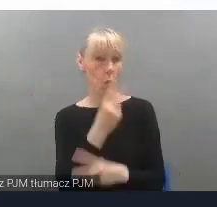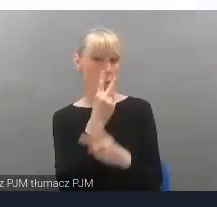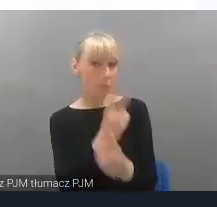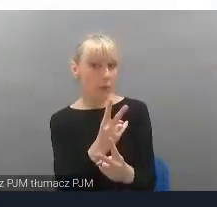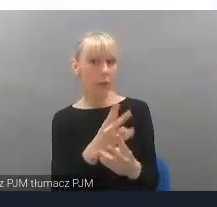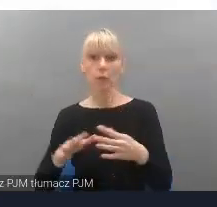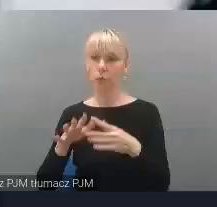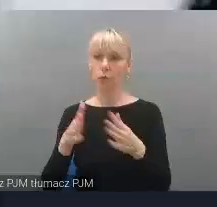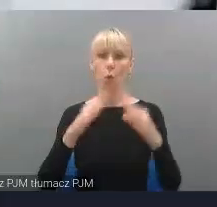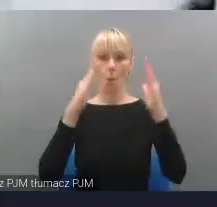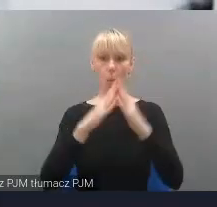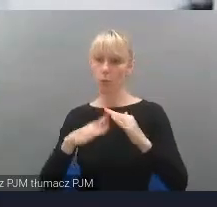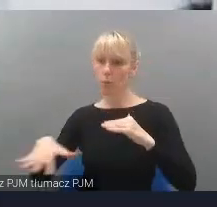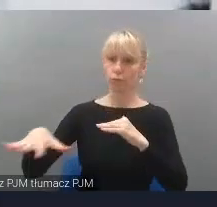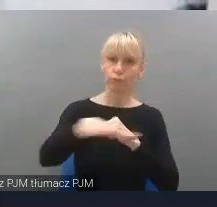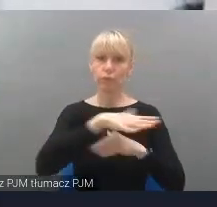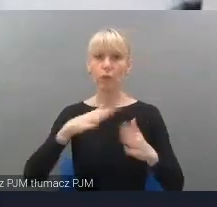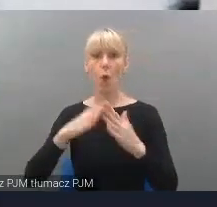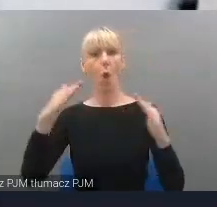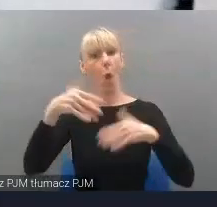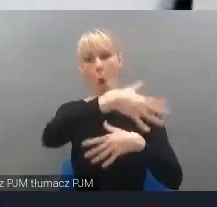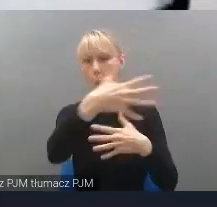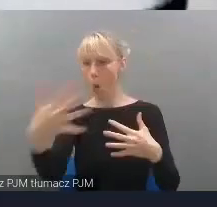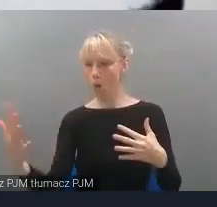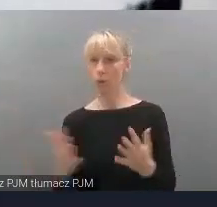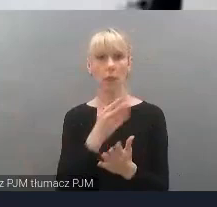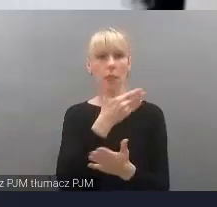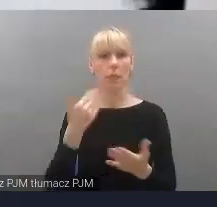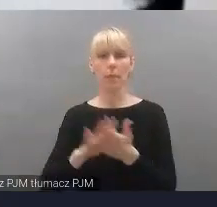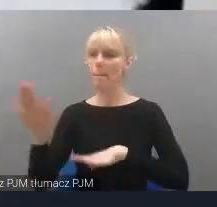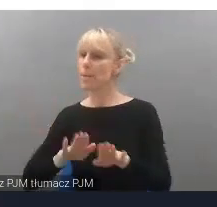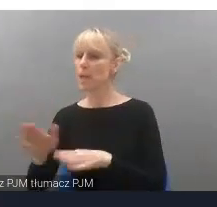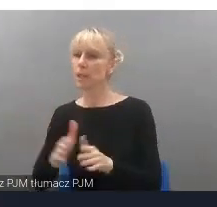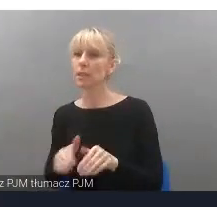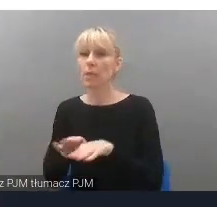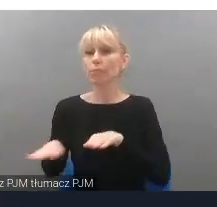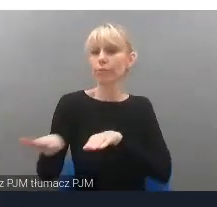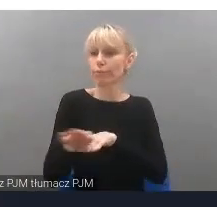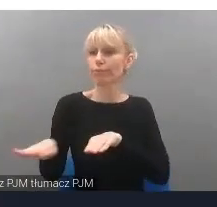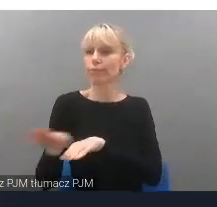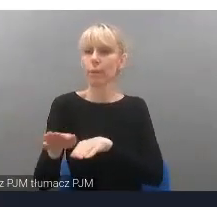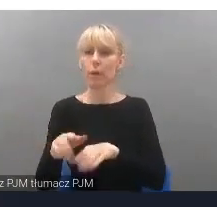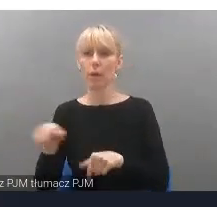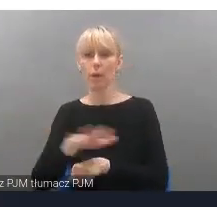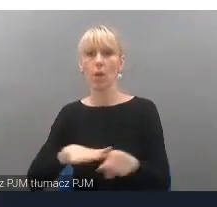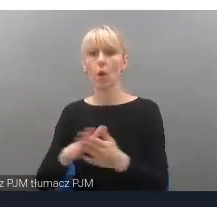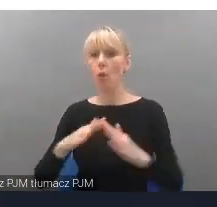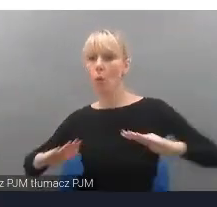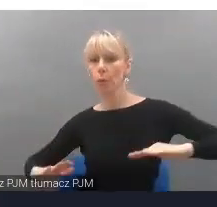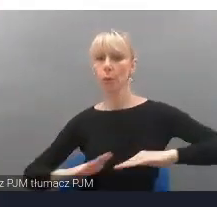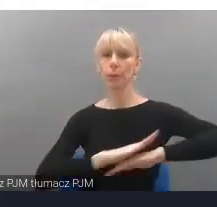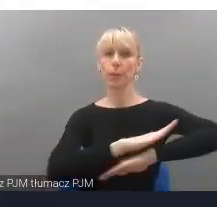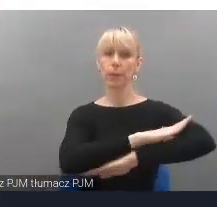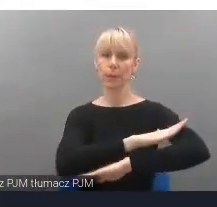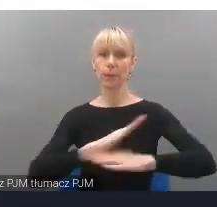samym otoczeniu budynku, pozbawionym ogrodzenia z wyznaczonymi miejscami do parkowania większych samochodów, z zainstalowanymi podjazdami dla